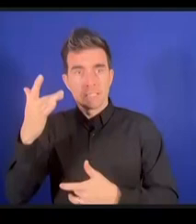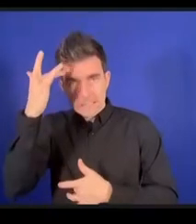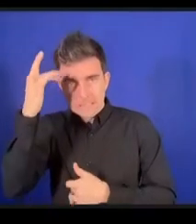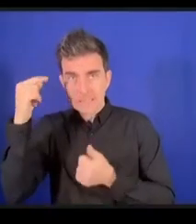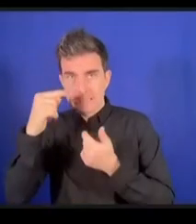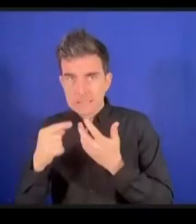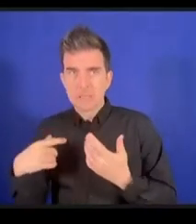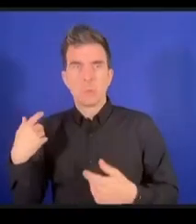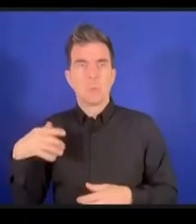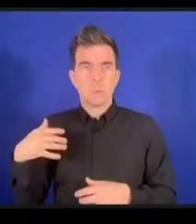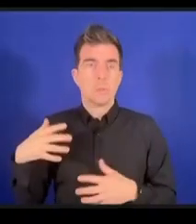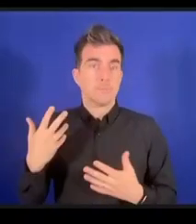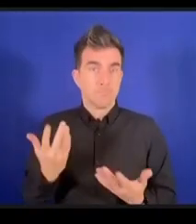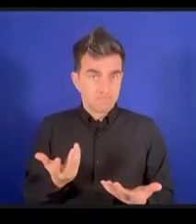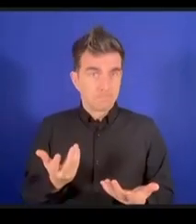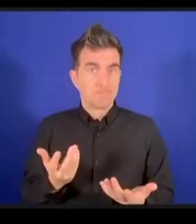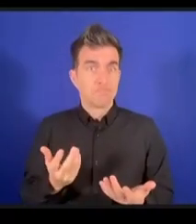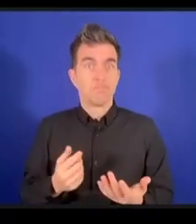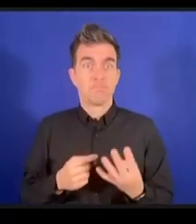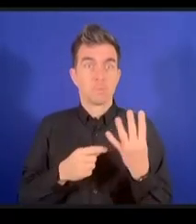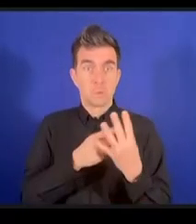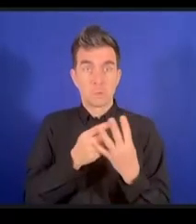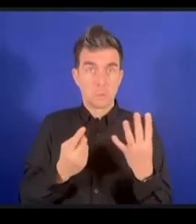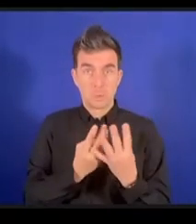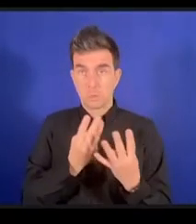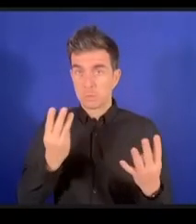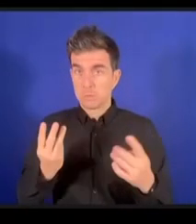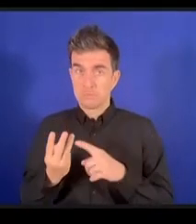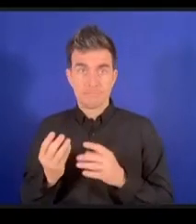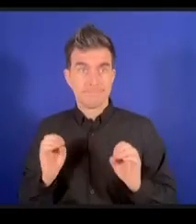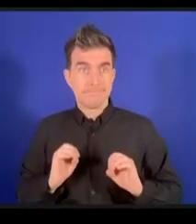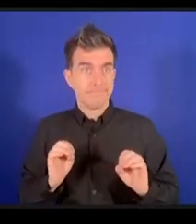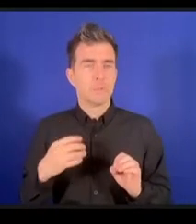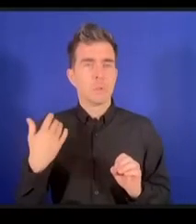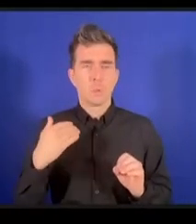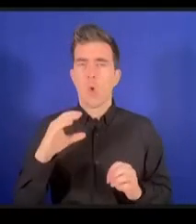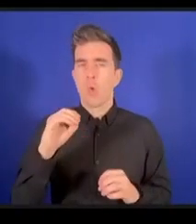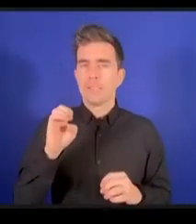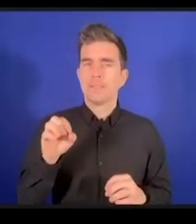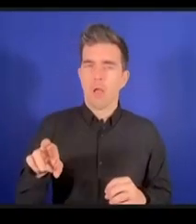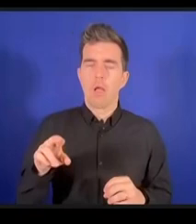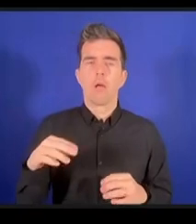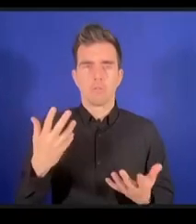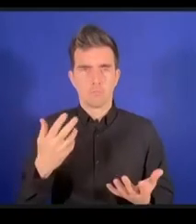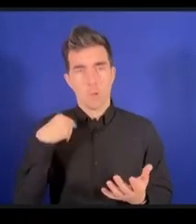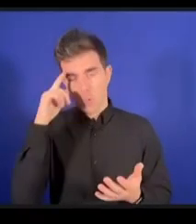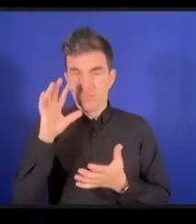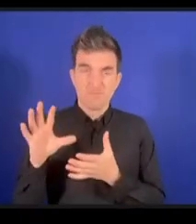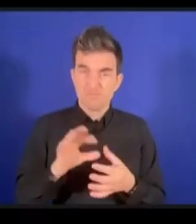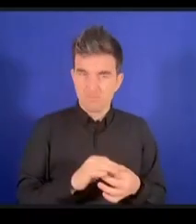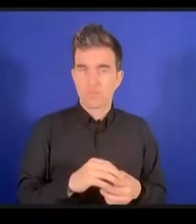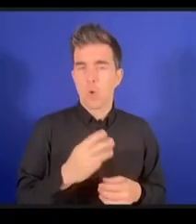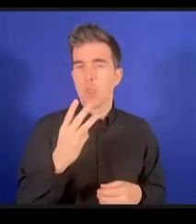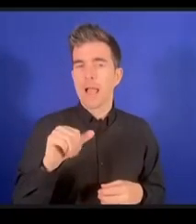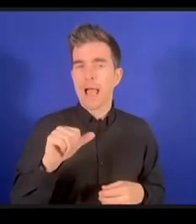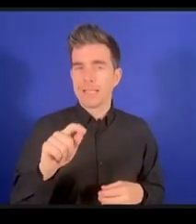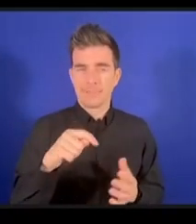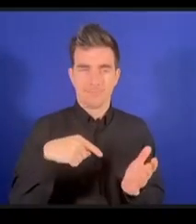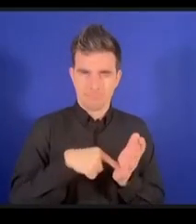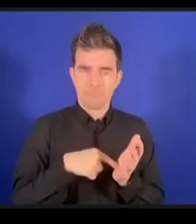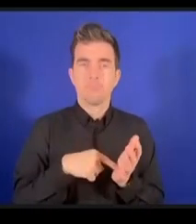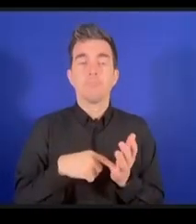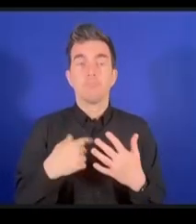besoin justement d'IA pour répondre à ces trois situations et qui frappent